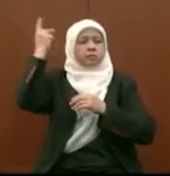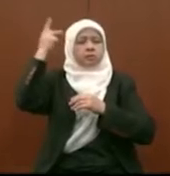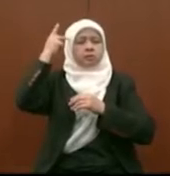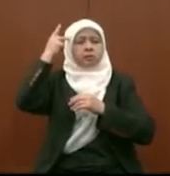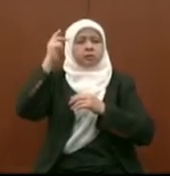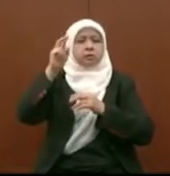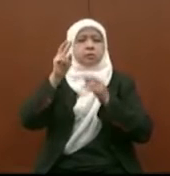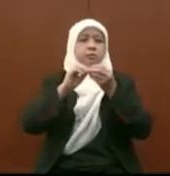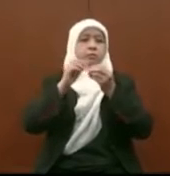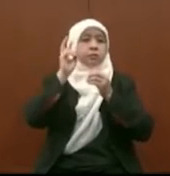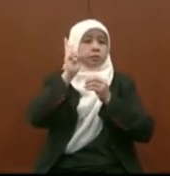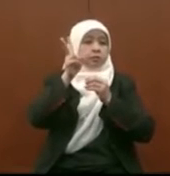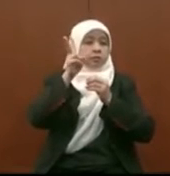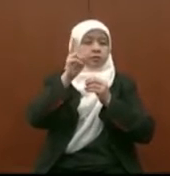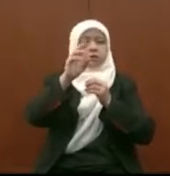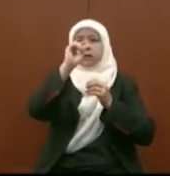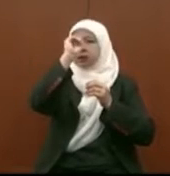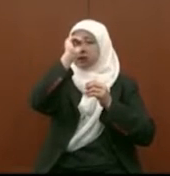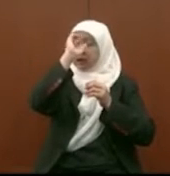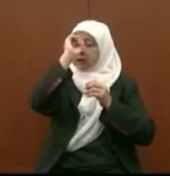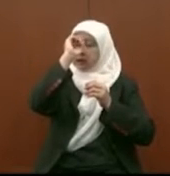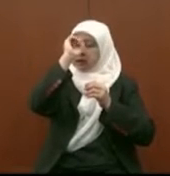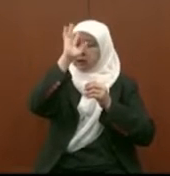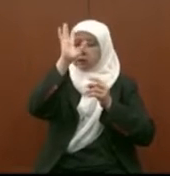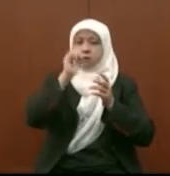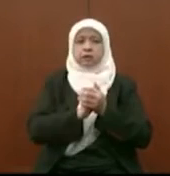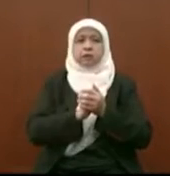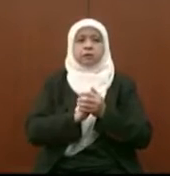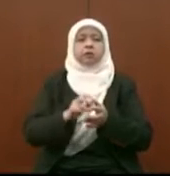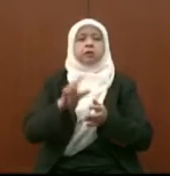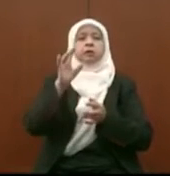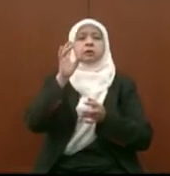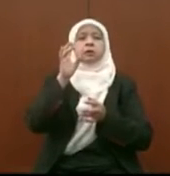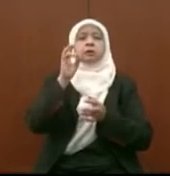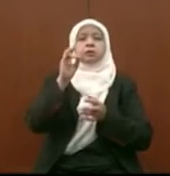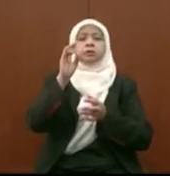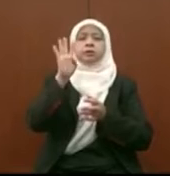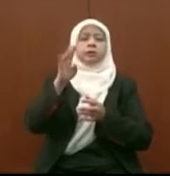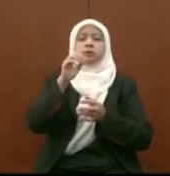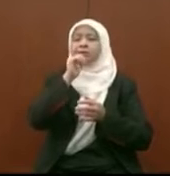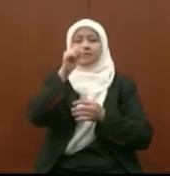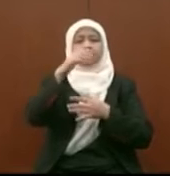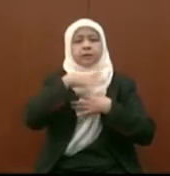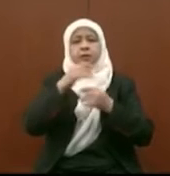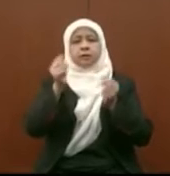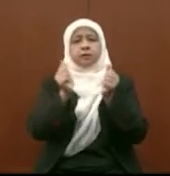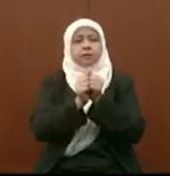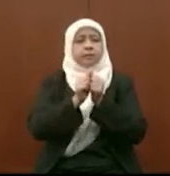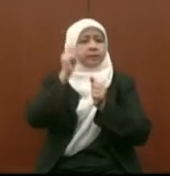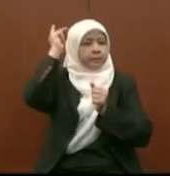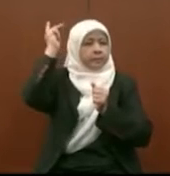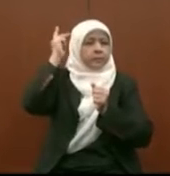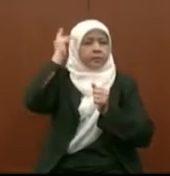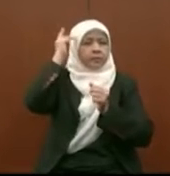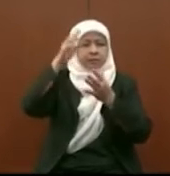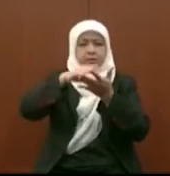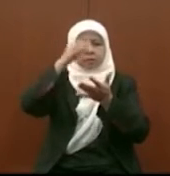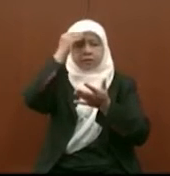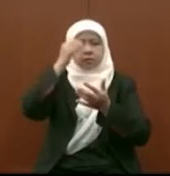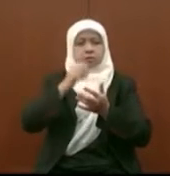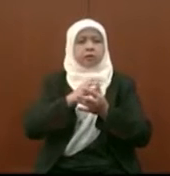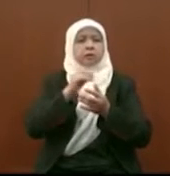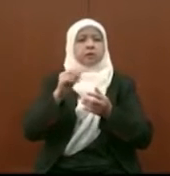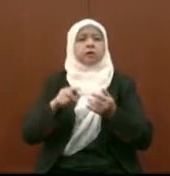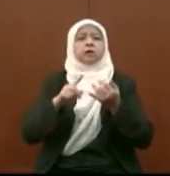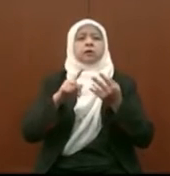tertinggi adalah masyarakat India 74.2% tidak berminat dengan politik dan yang ketiga adalah bangsa